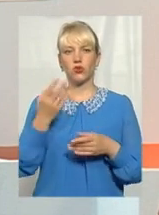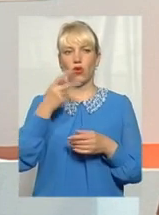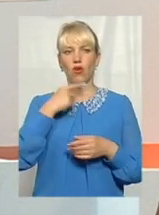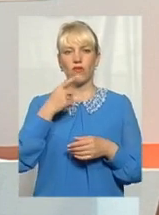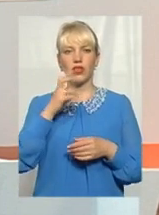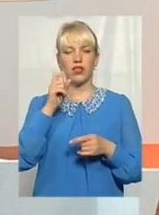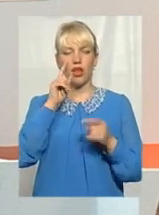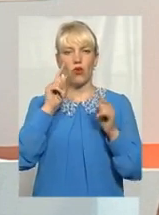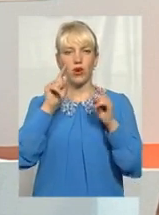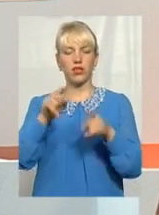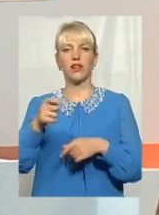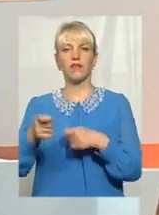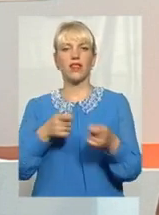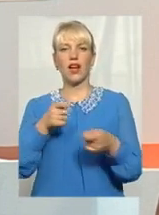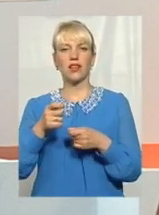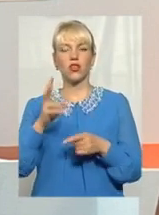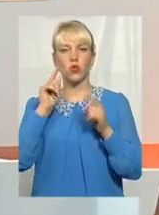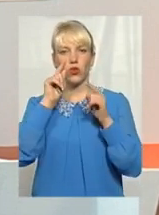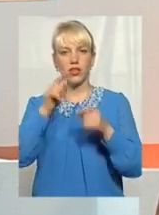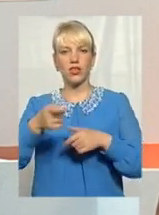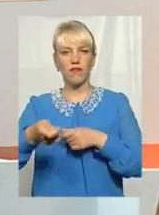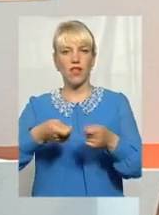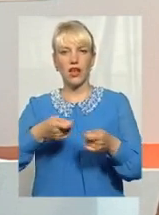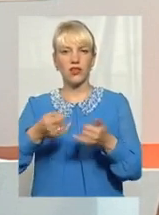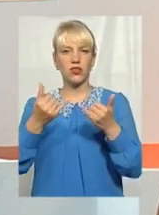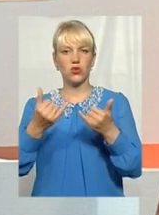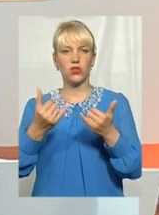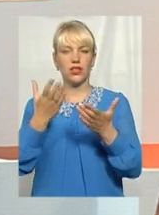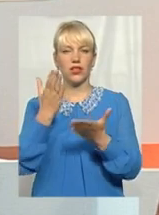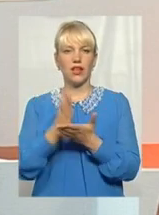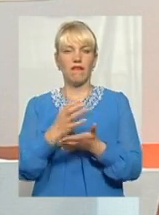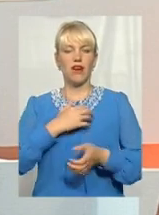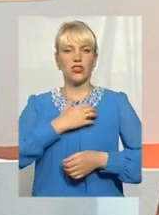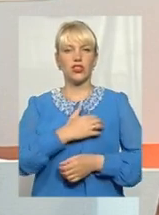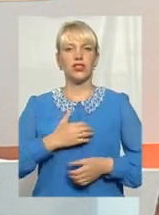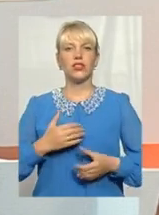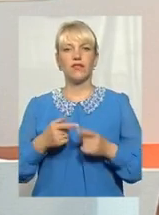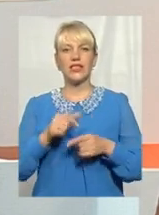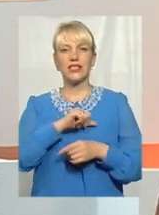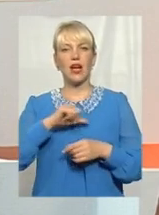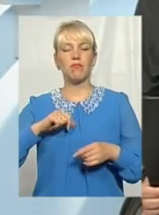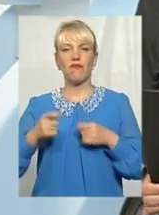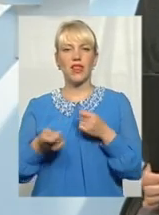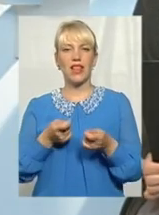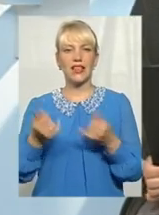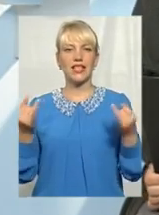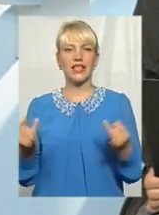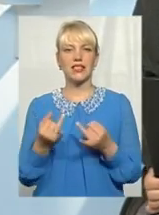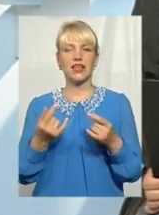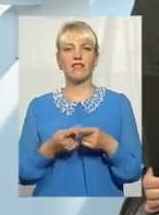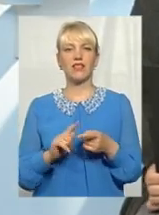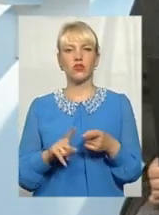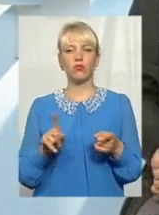влади, то орієнтир влади в сьогодні дуже є важливий. Адже сама влада зацікавила на тому, щоб